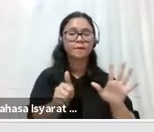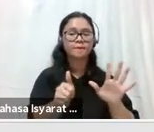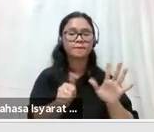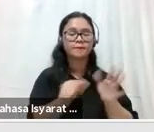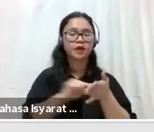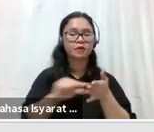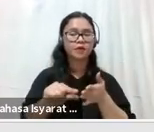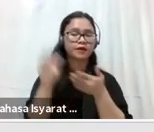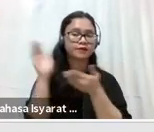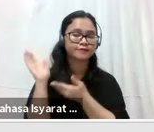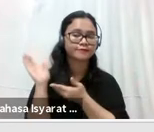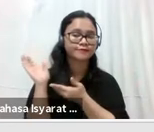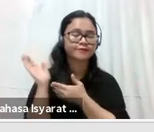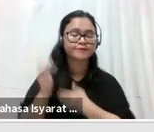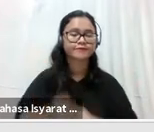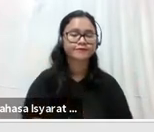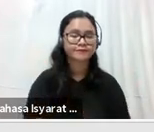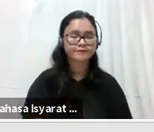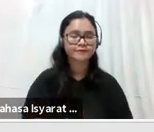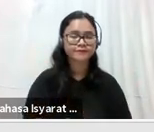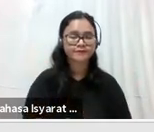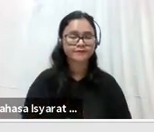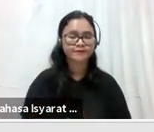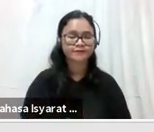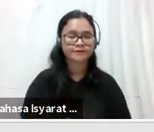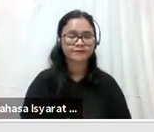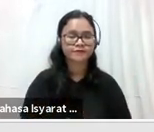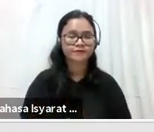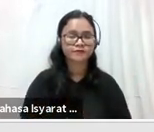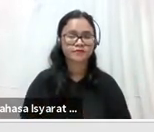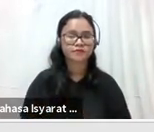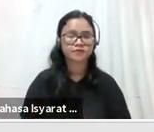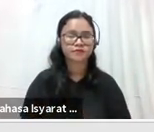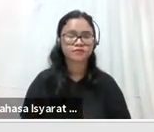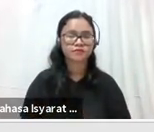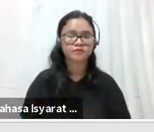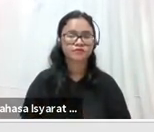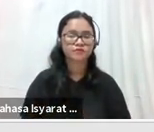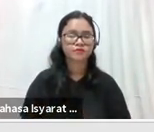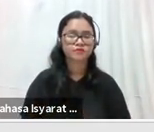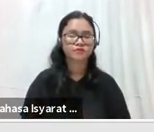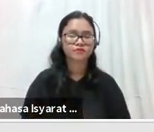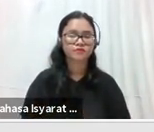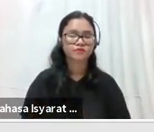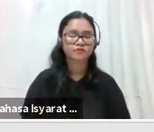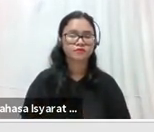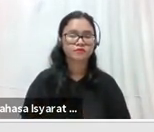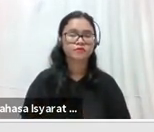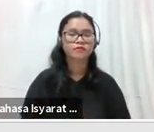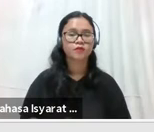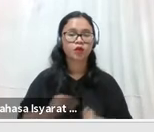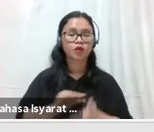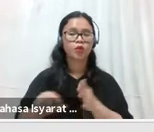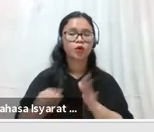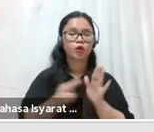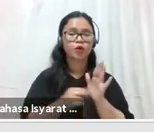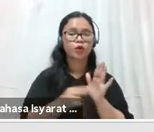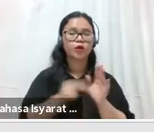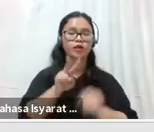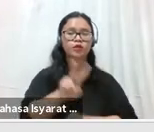Berti Solidima Malinggara dalam kurung individu 27.